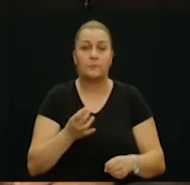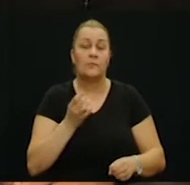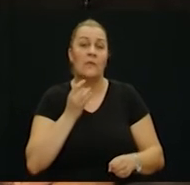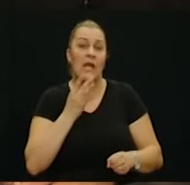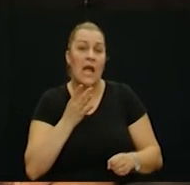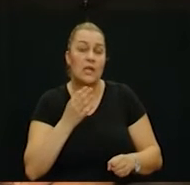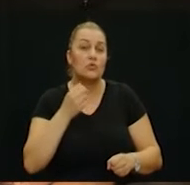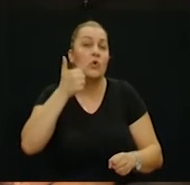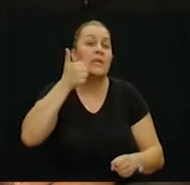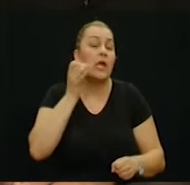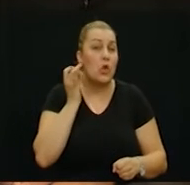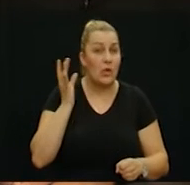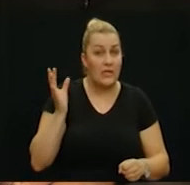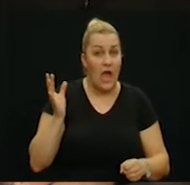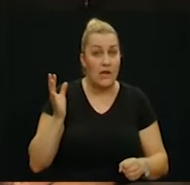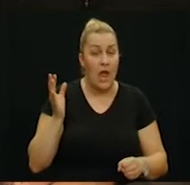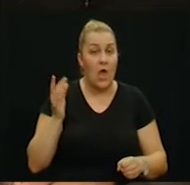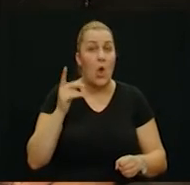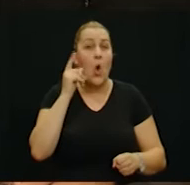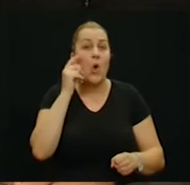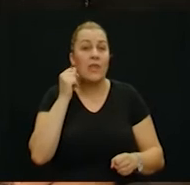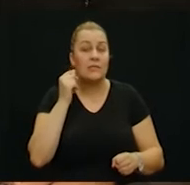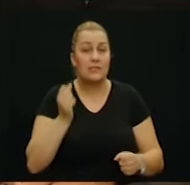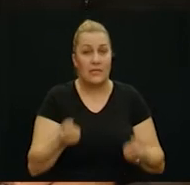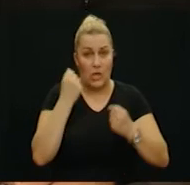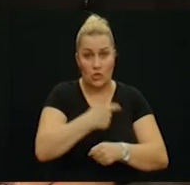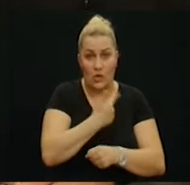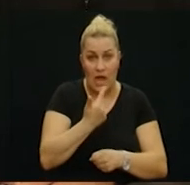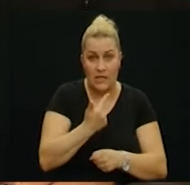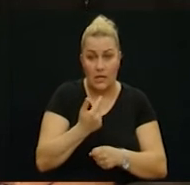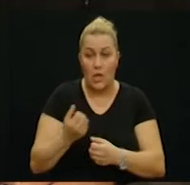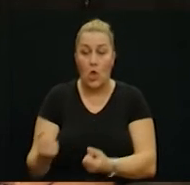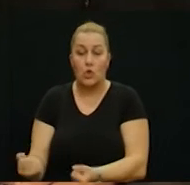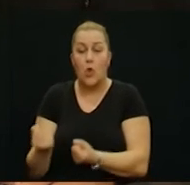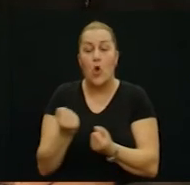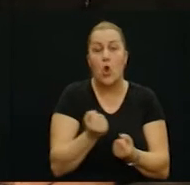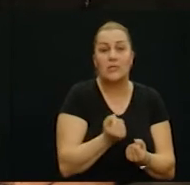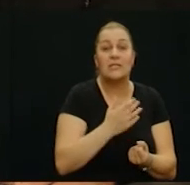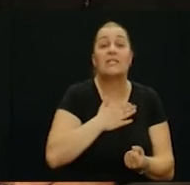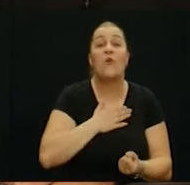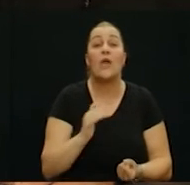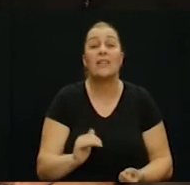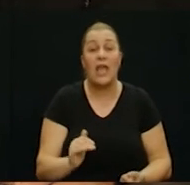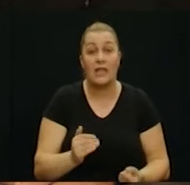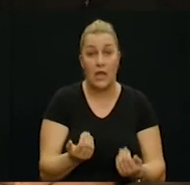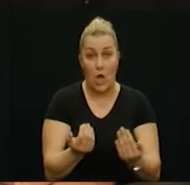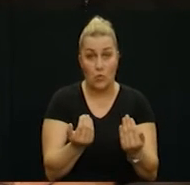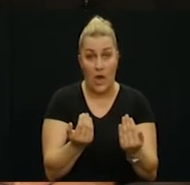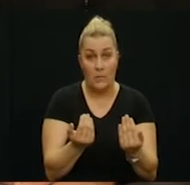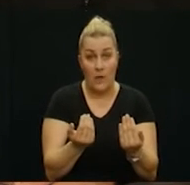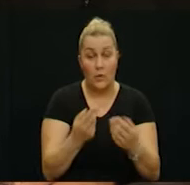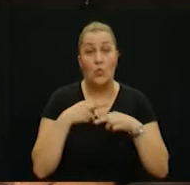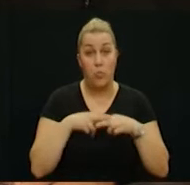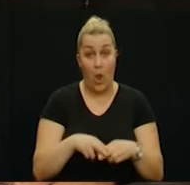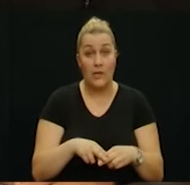Kad su jednog dana otac teško ranjen, donosi svoje dijete na rukama